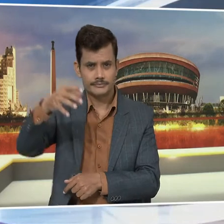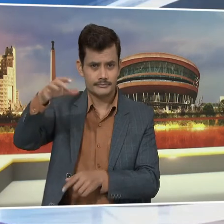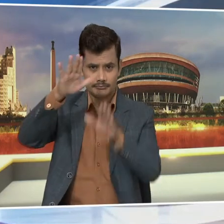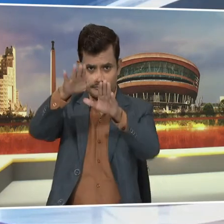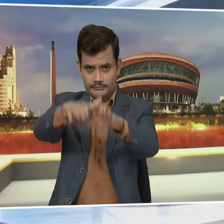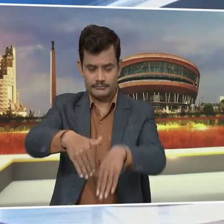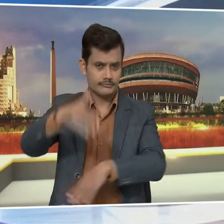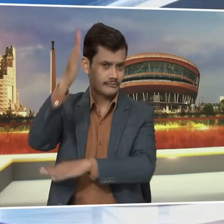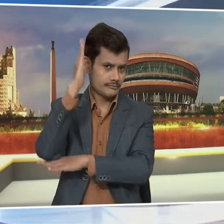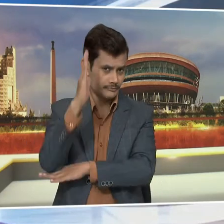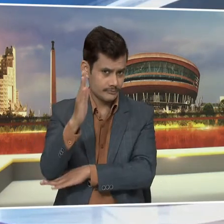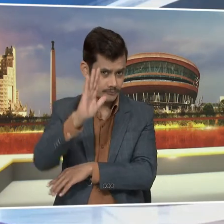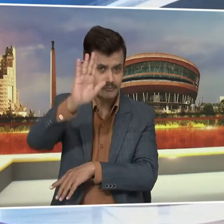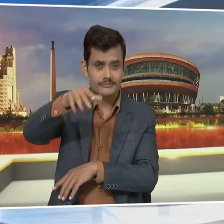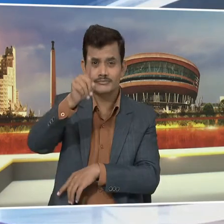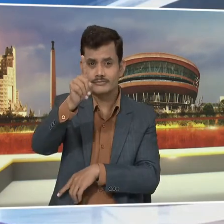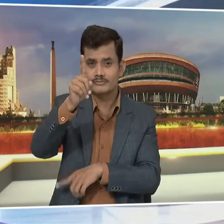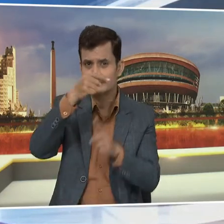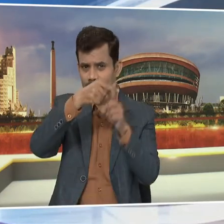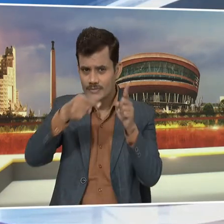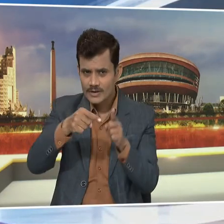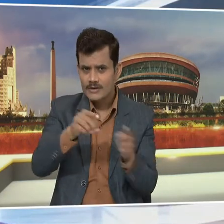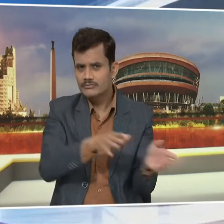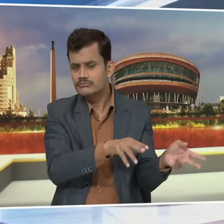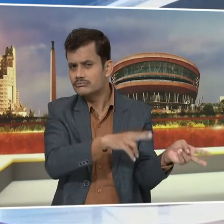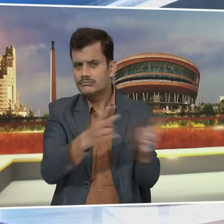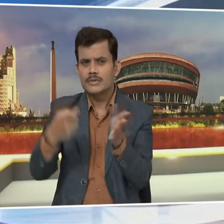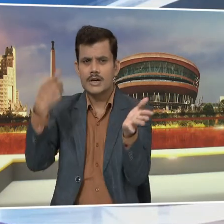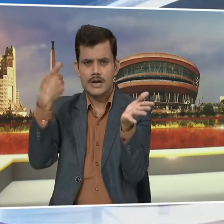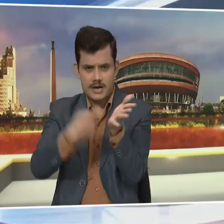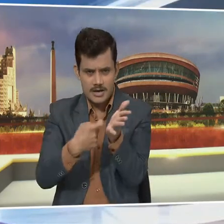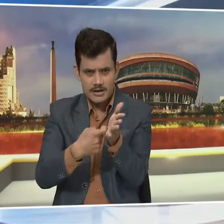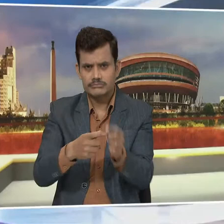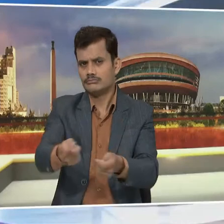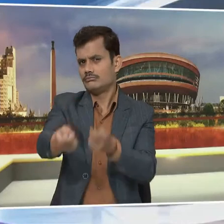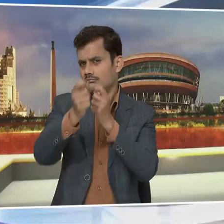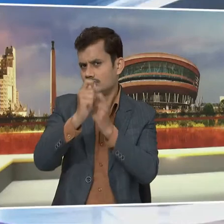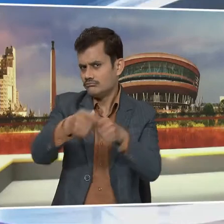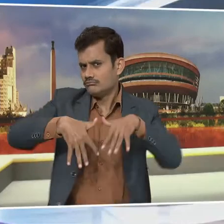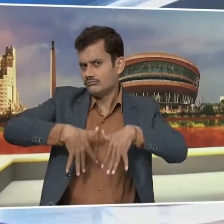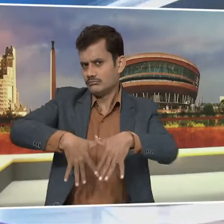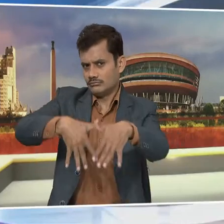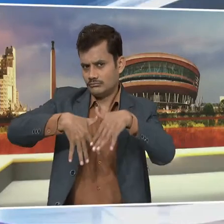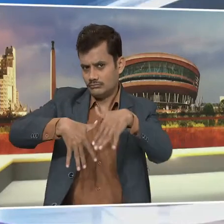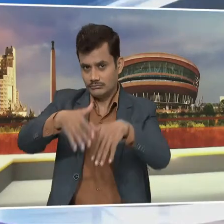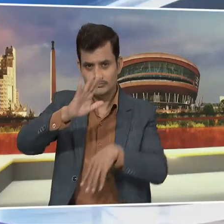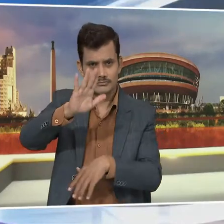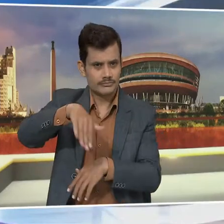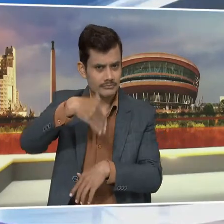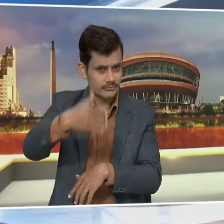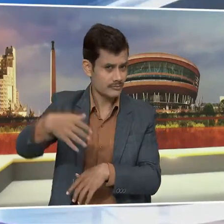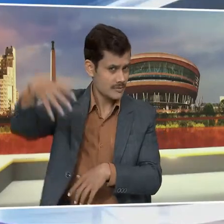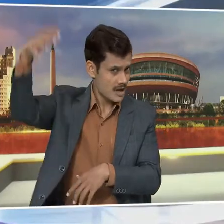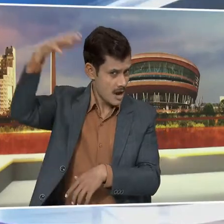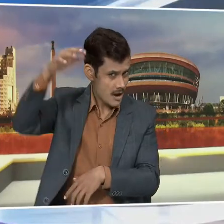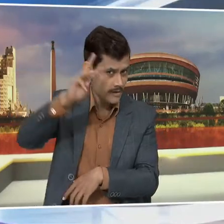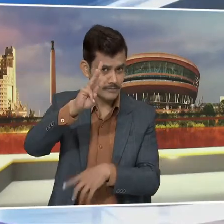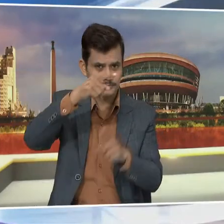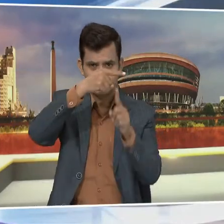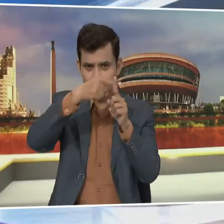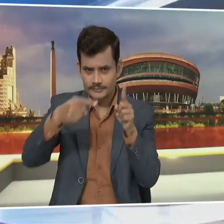राइगड का रोक करेंगे जहां लेलूंगा में उनकी रत यात्र होगी इसके बाद दुपहे साठे तीन बजे